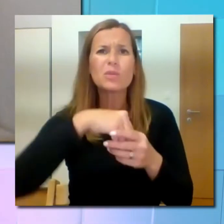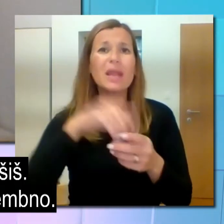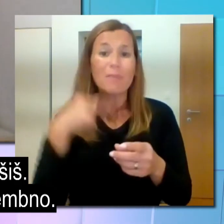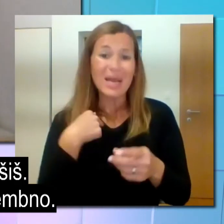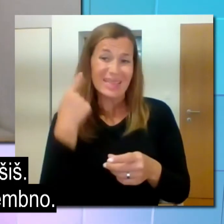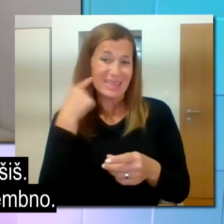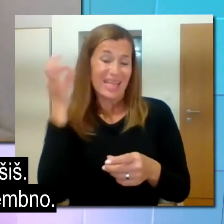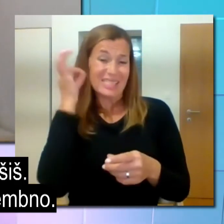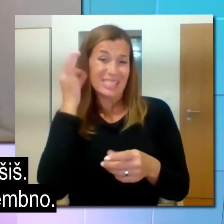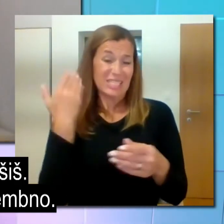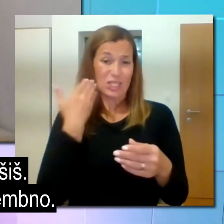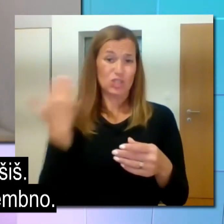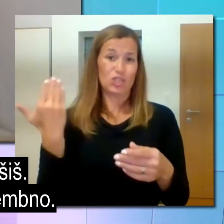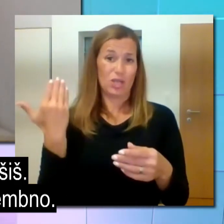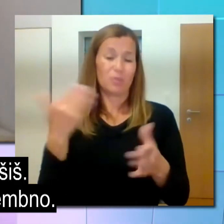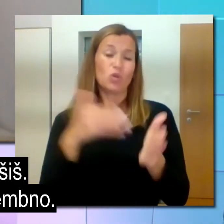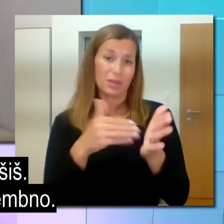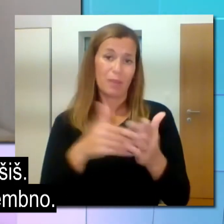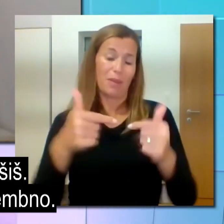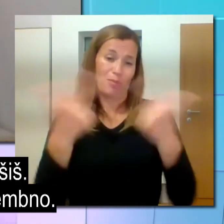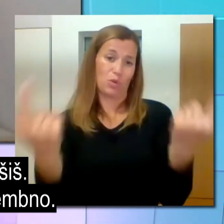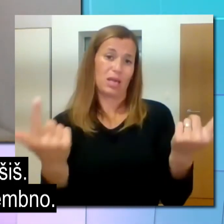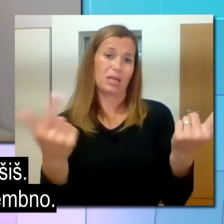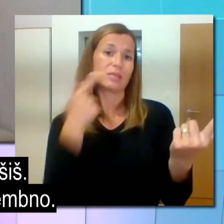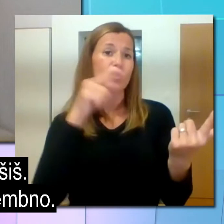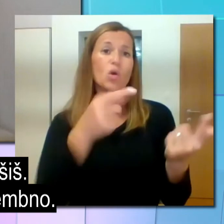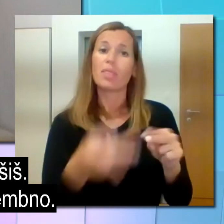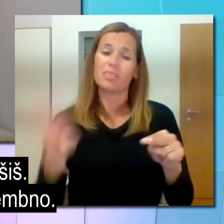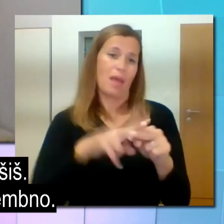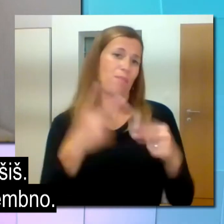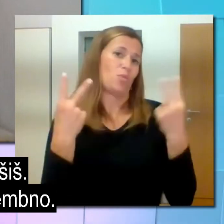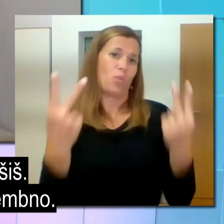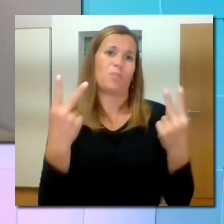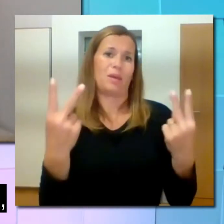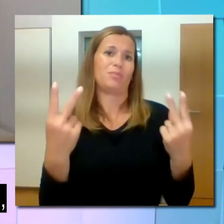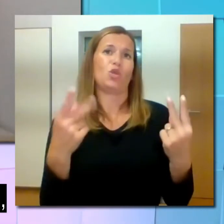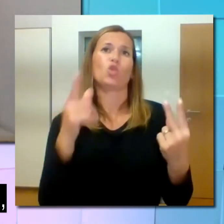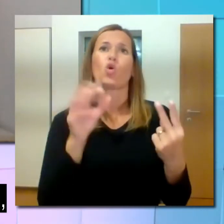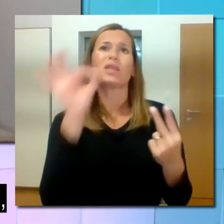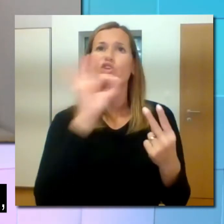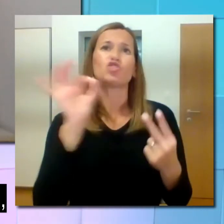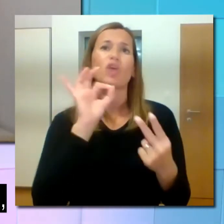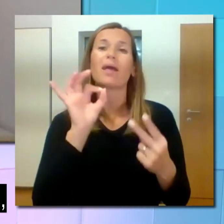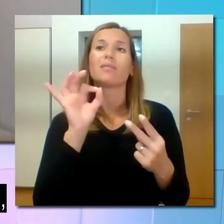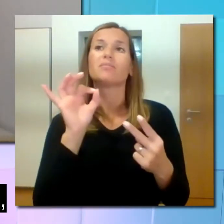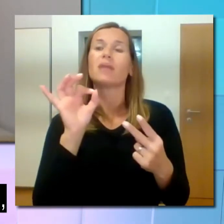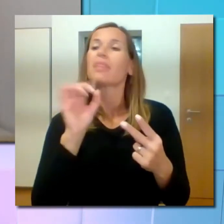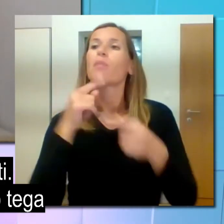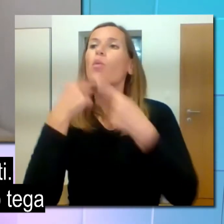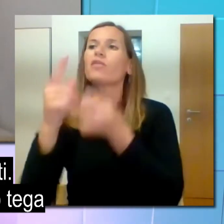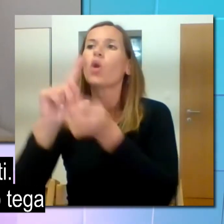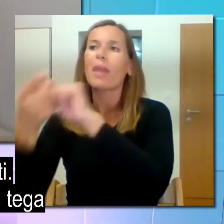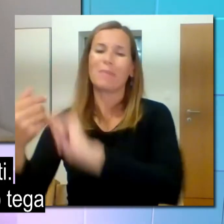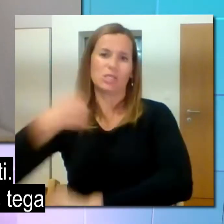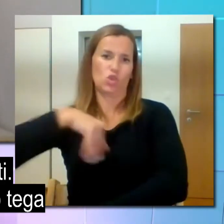ampak enostavno ne slišiš. In to se mi zdi tisto najbolj pomembno, tega ne bo niče povedal na mesto nas, mi